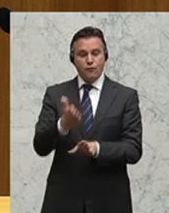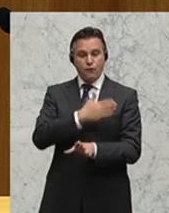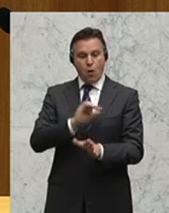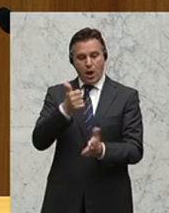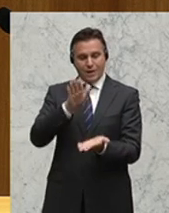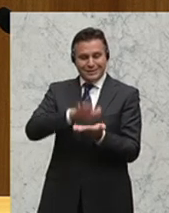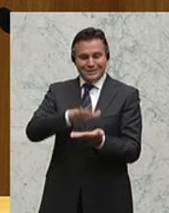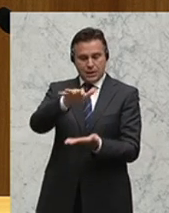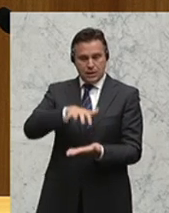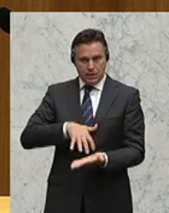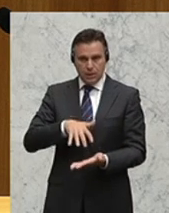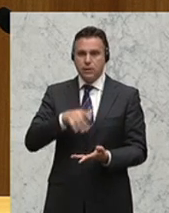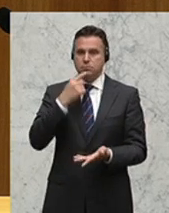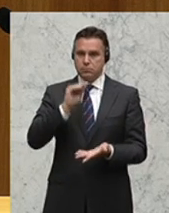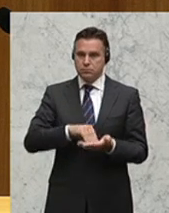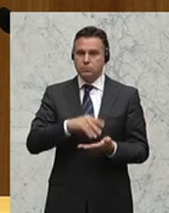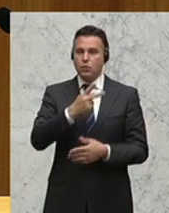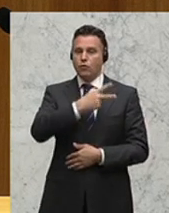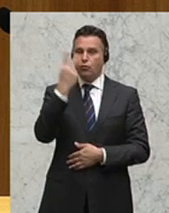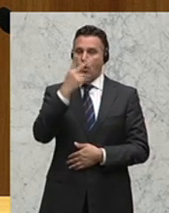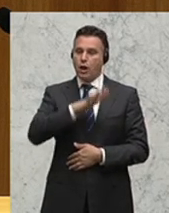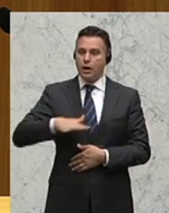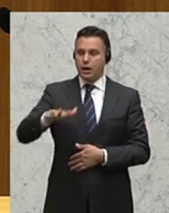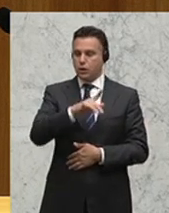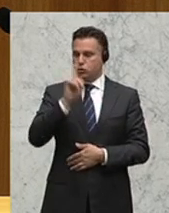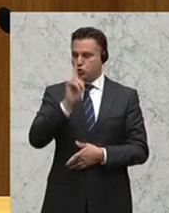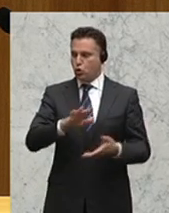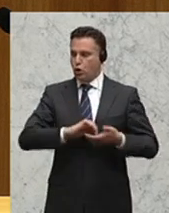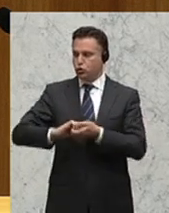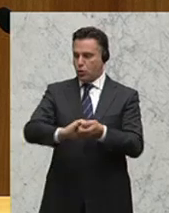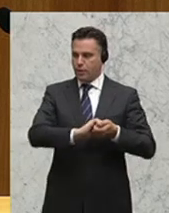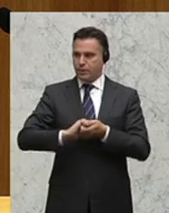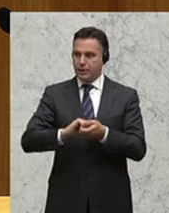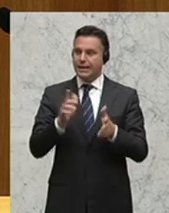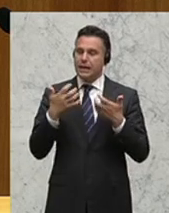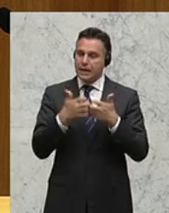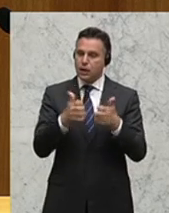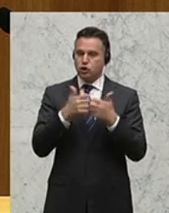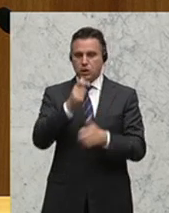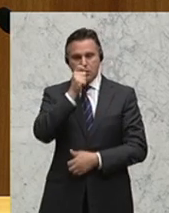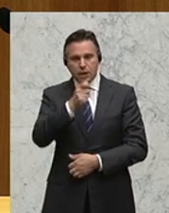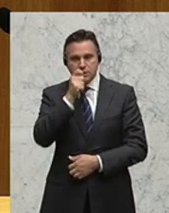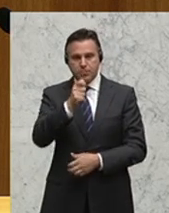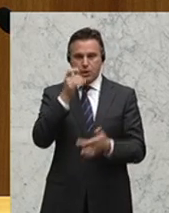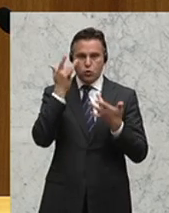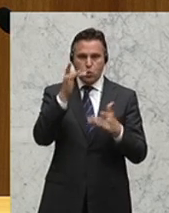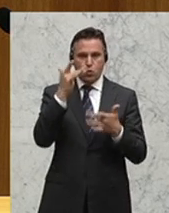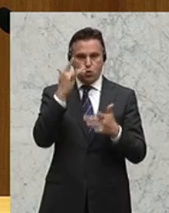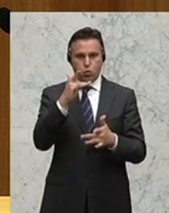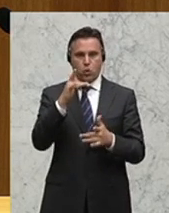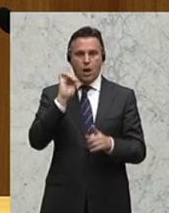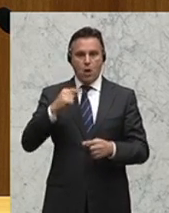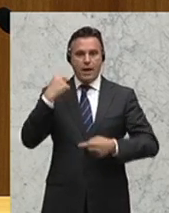die Rede, die Solidarität zwischen ihren Völkern unter Achtung ihrer Geschichte, ihrer Kultur und ihrer Tradition